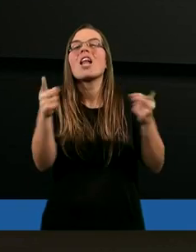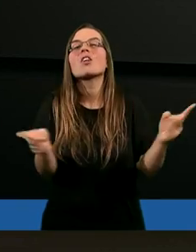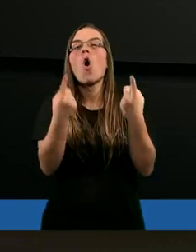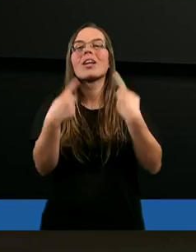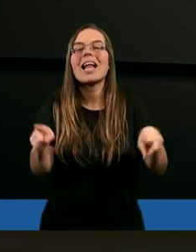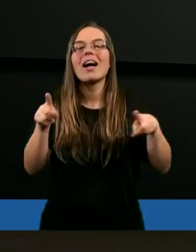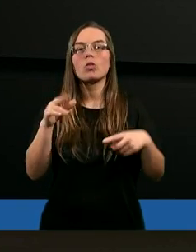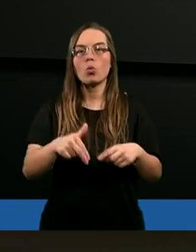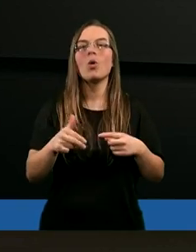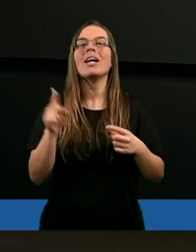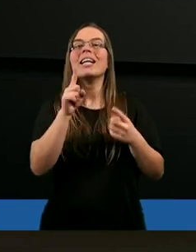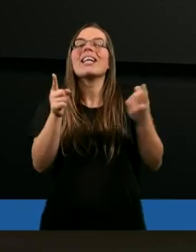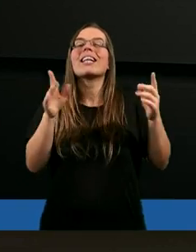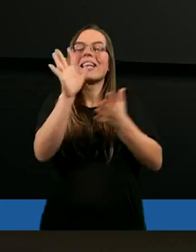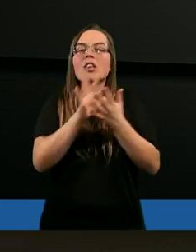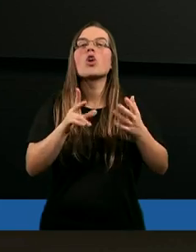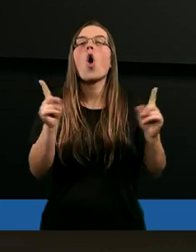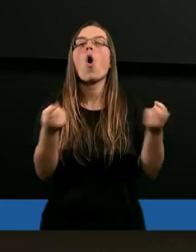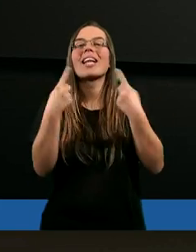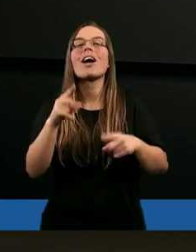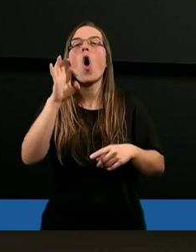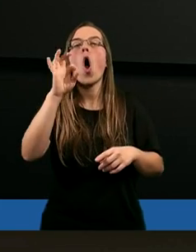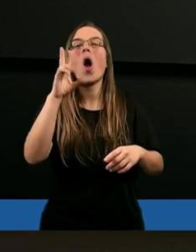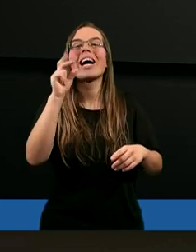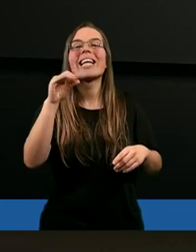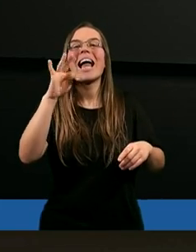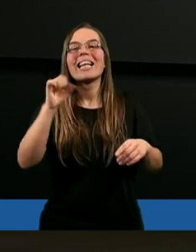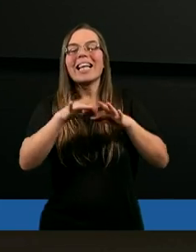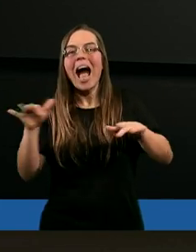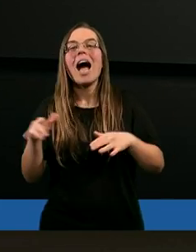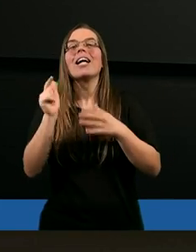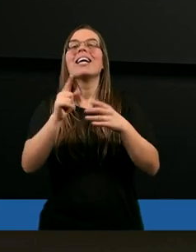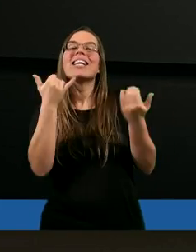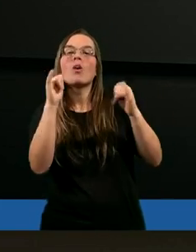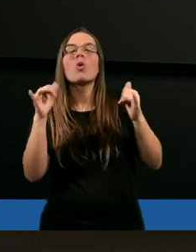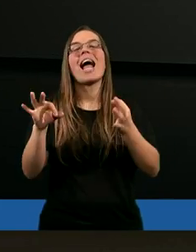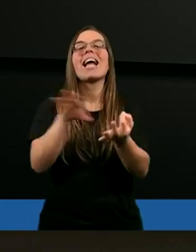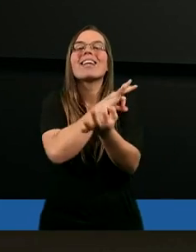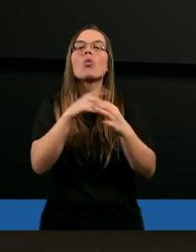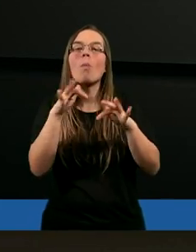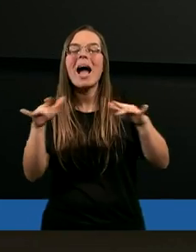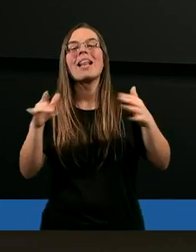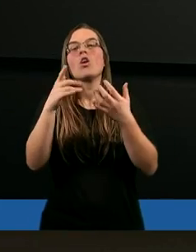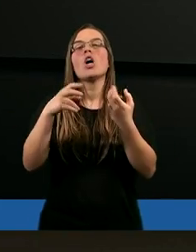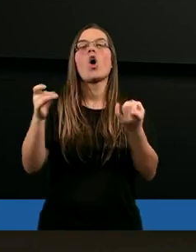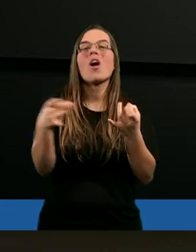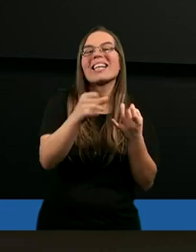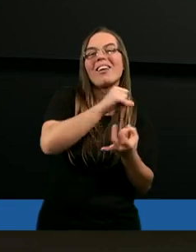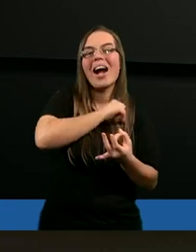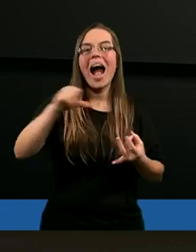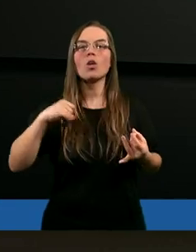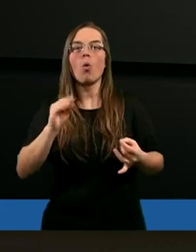przed koncertem orkiestry. Muzycy wypróbują instrumenty, rozgrywają się.